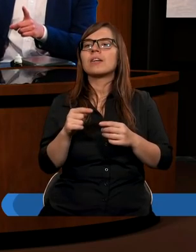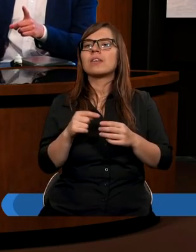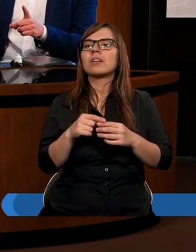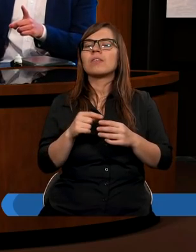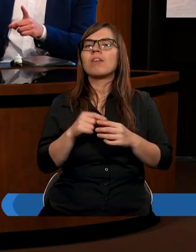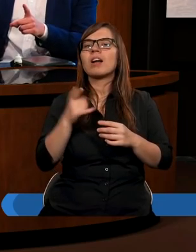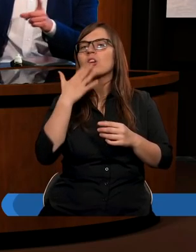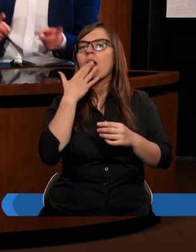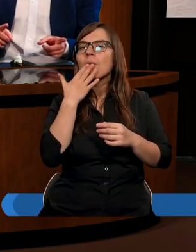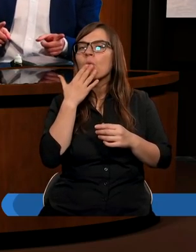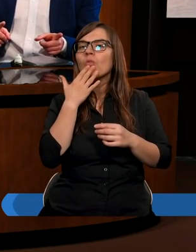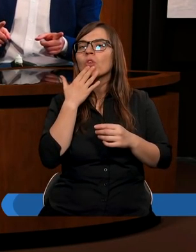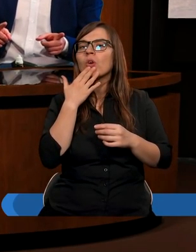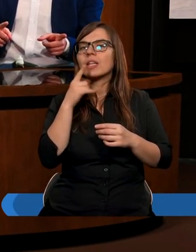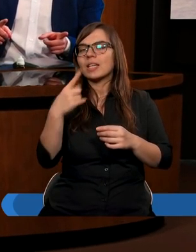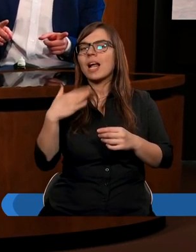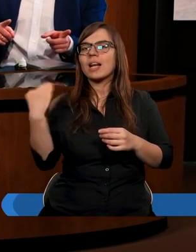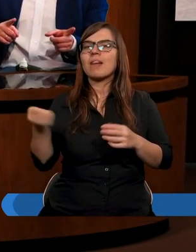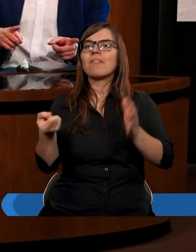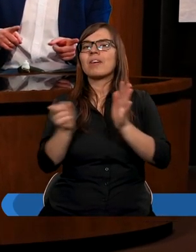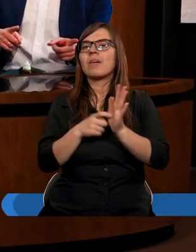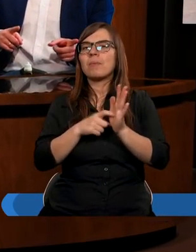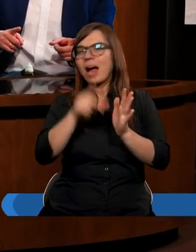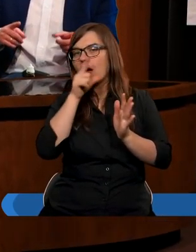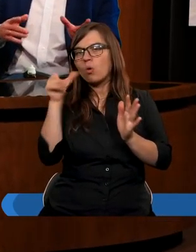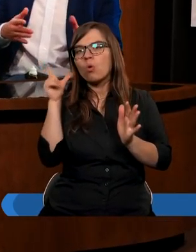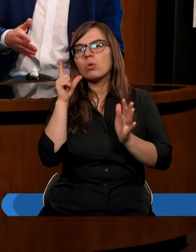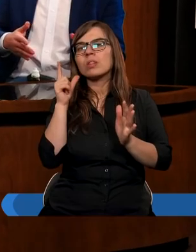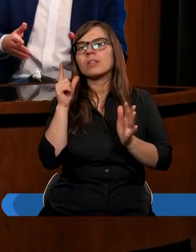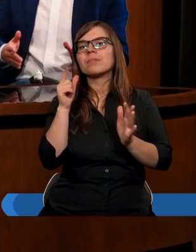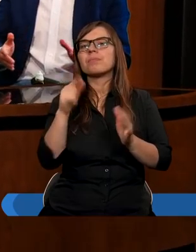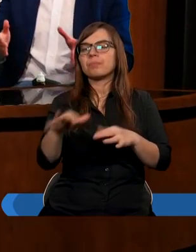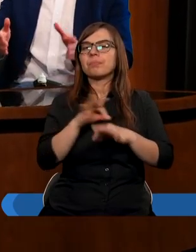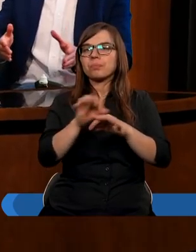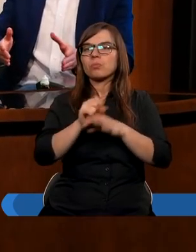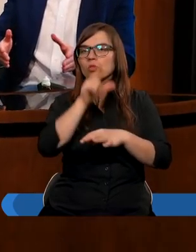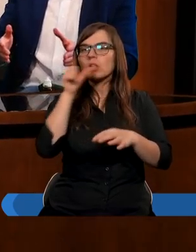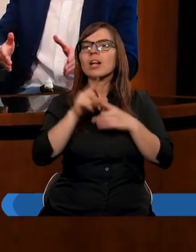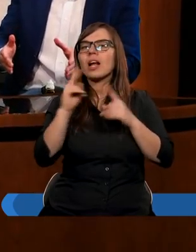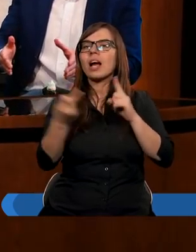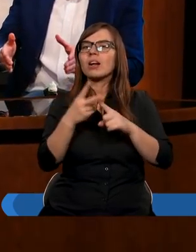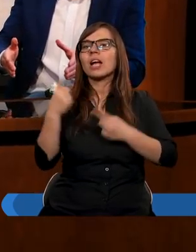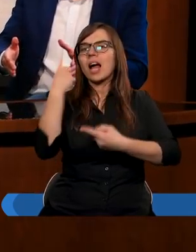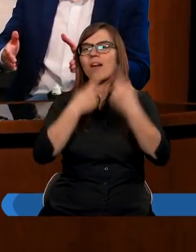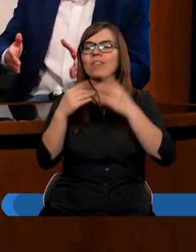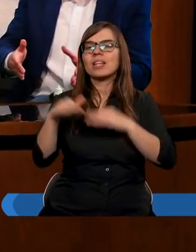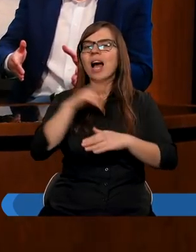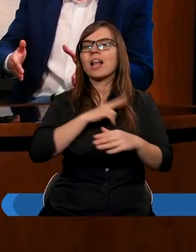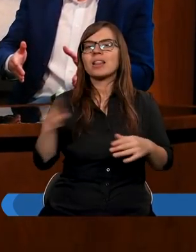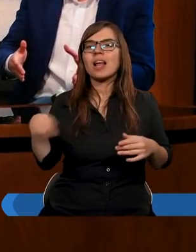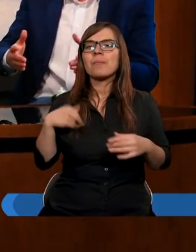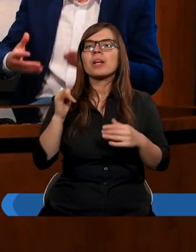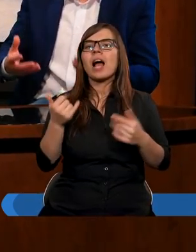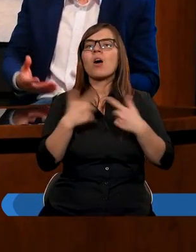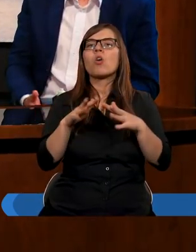ostrze, jak mówią. Z jednej strony wymagania ludzi, co Bóg kieruje do ludzi, ale z drugiej strony refleksja nad nami jako